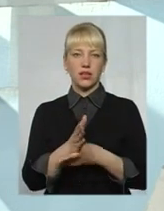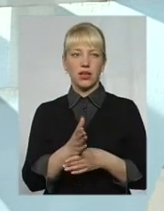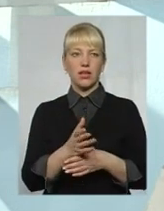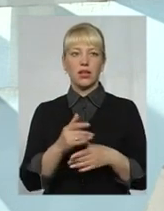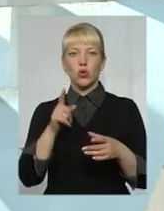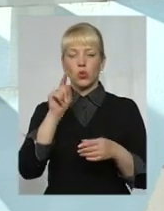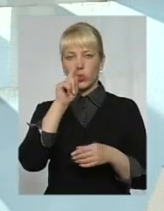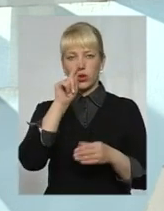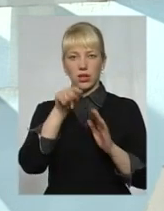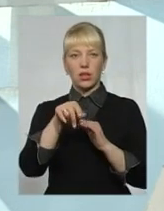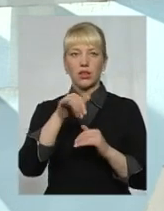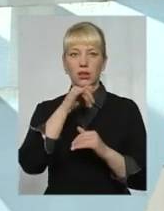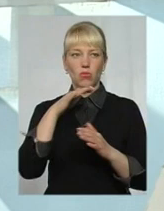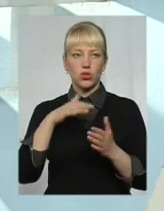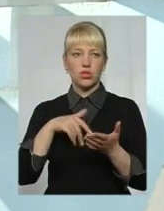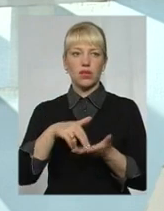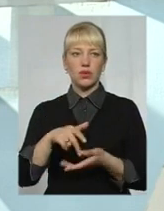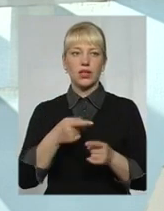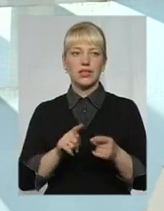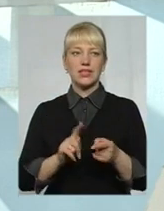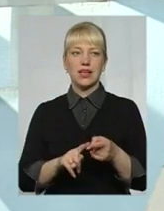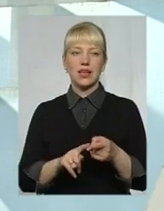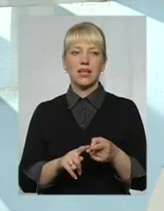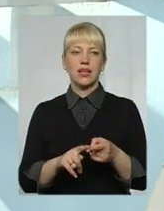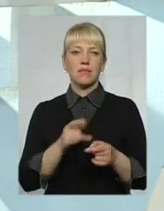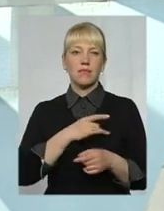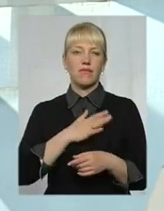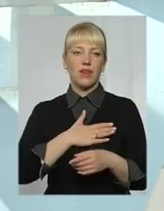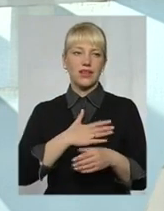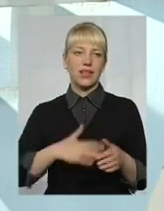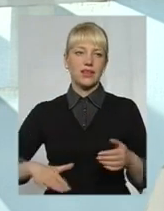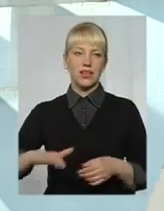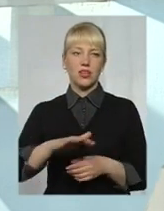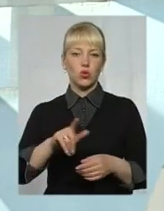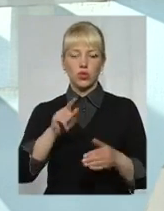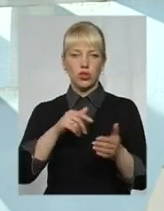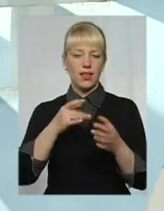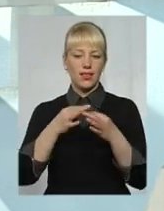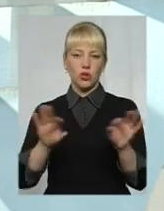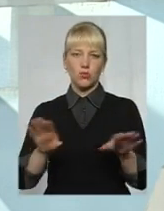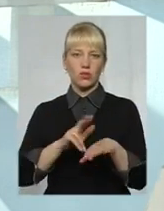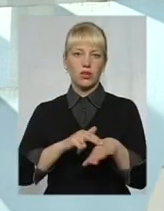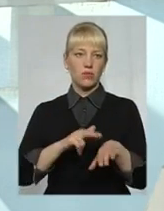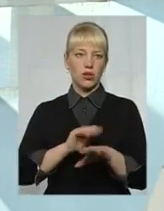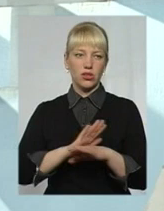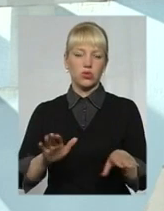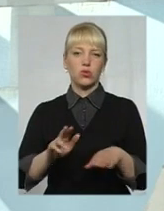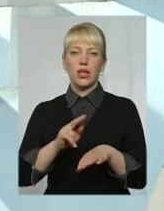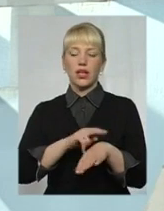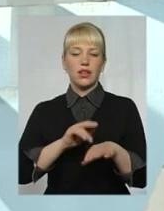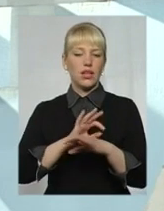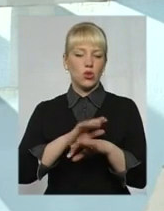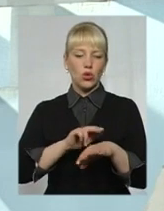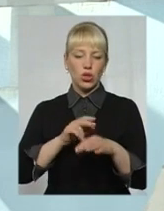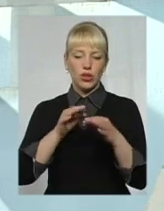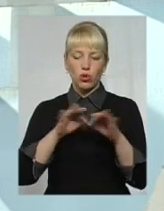туди неможливо, оскільки це чужа родина, приватна територія, туди не допускають міліцію, туди не допускають фахівців соціальної